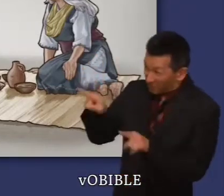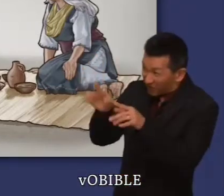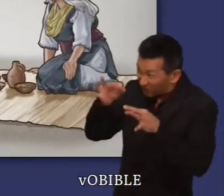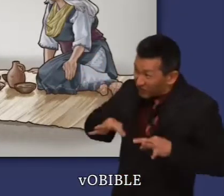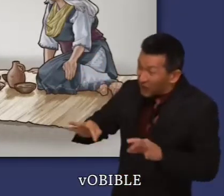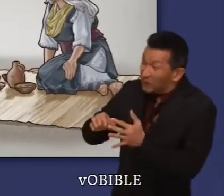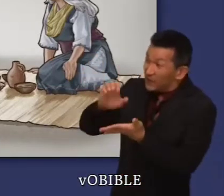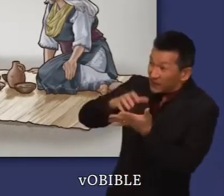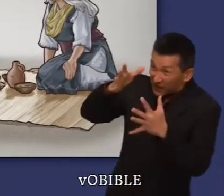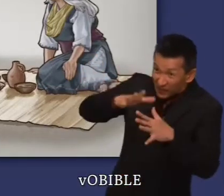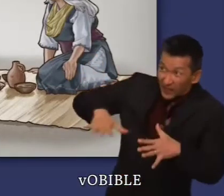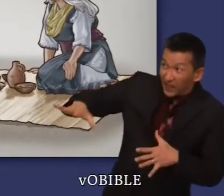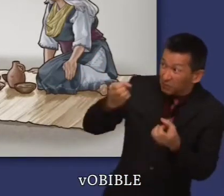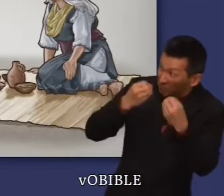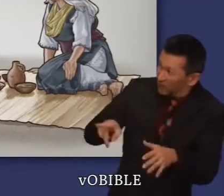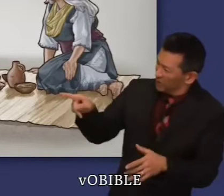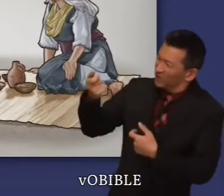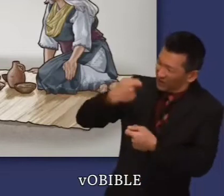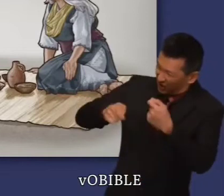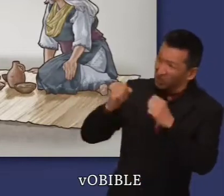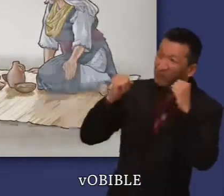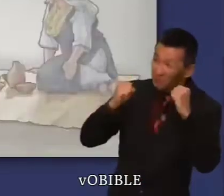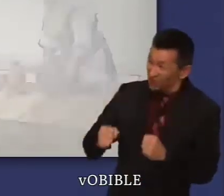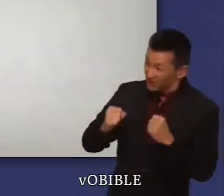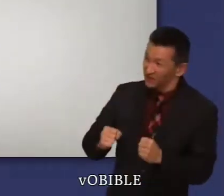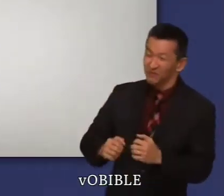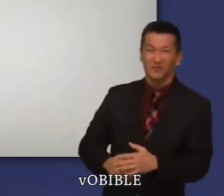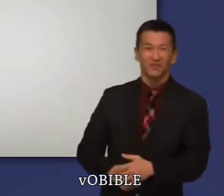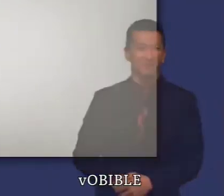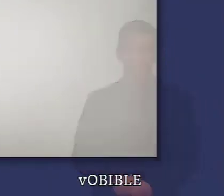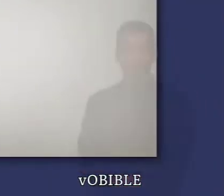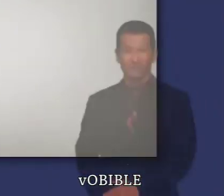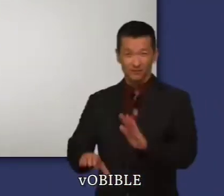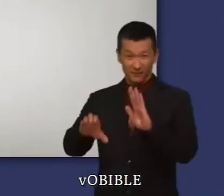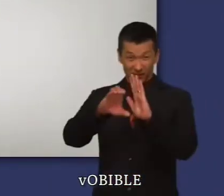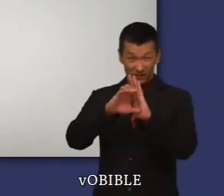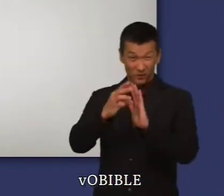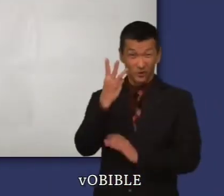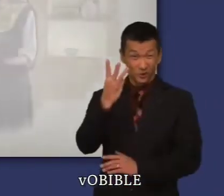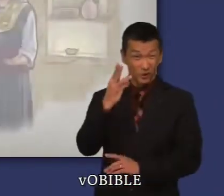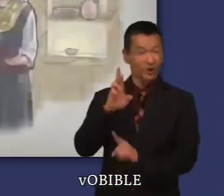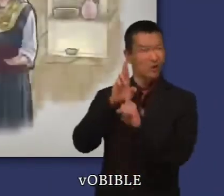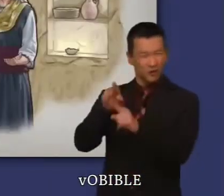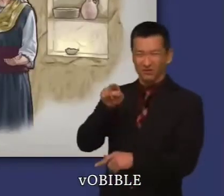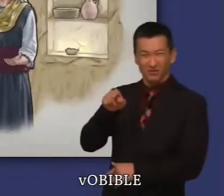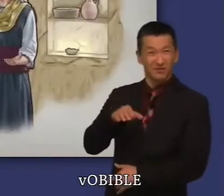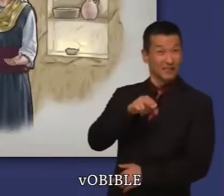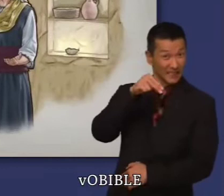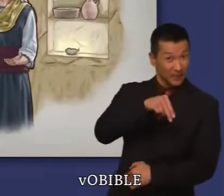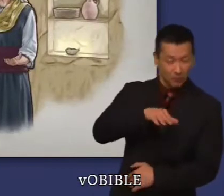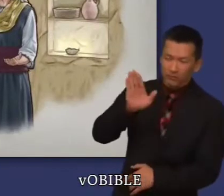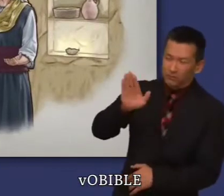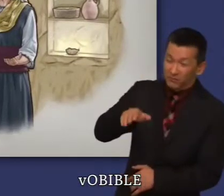est de notre famille, c'est un de nos racheteurs. » Dans le chapitre 3, Noémie explique à Ruth comment